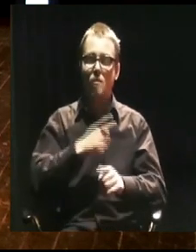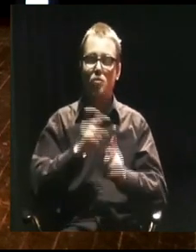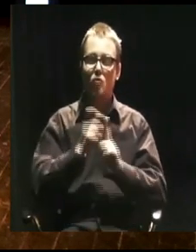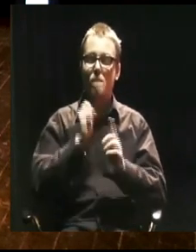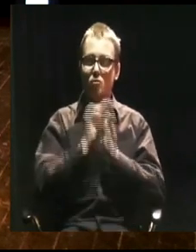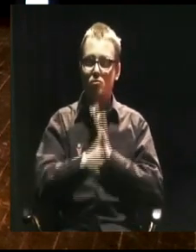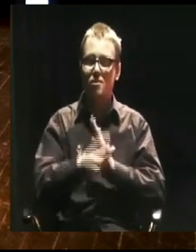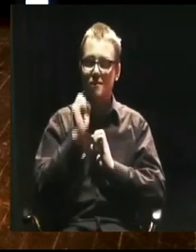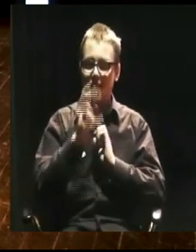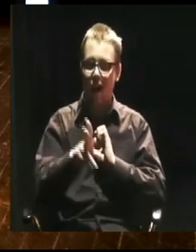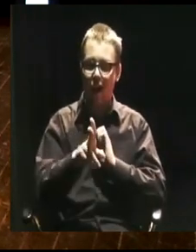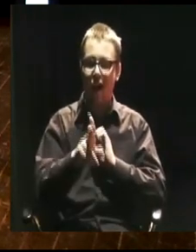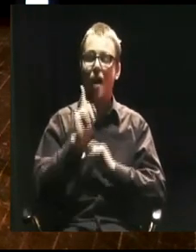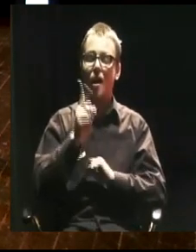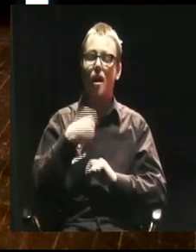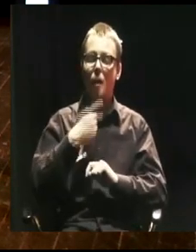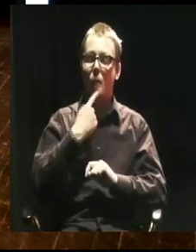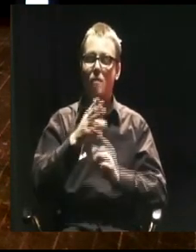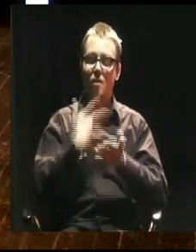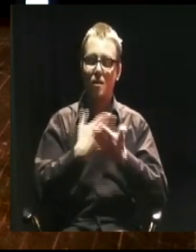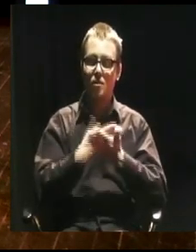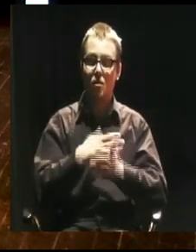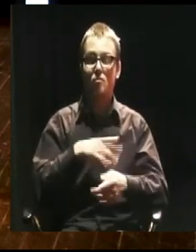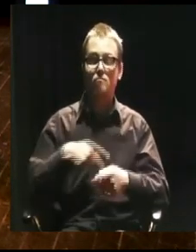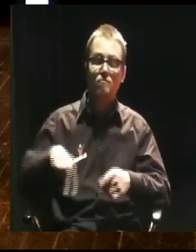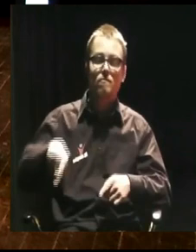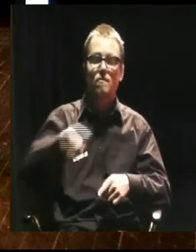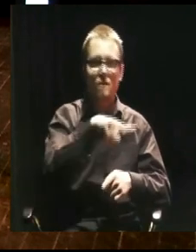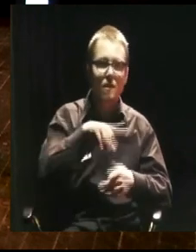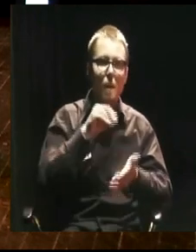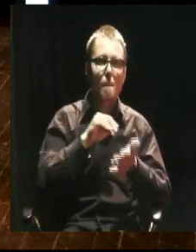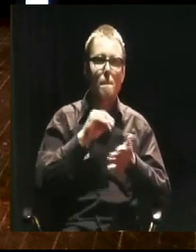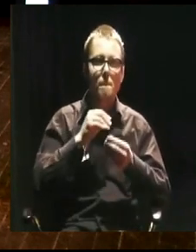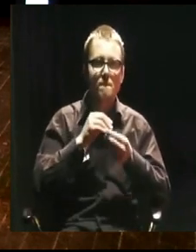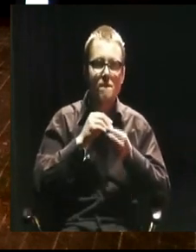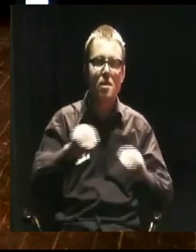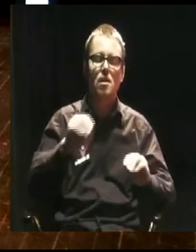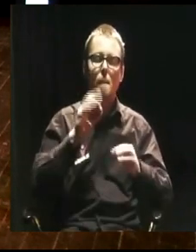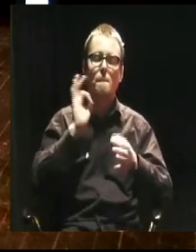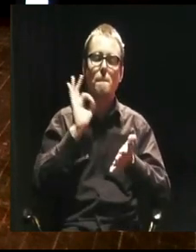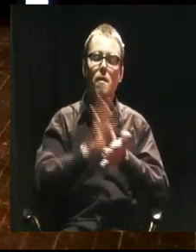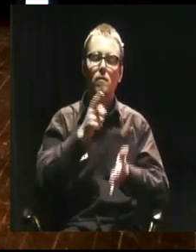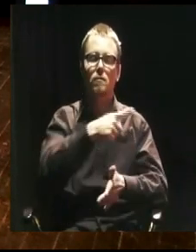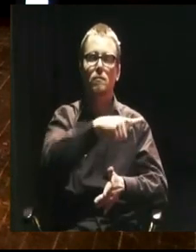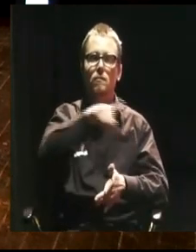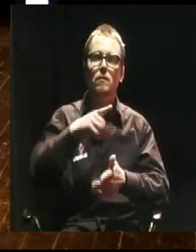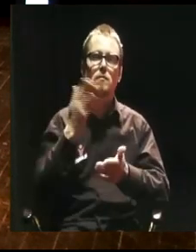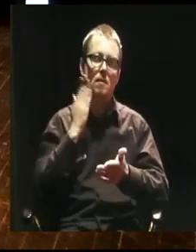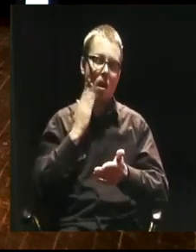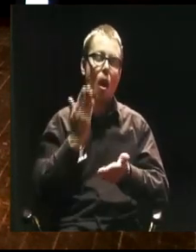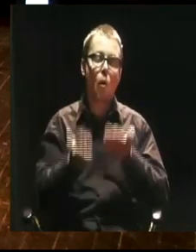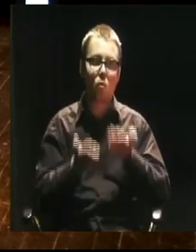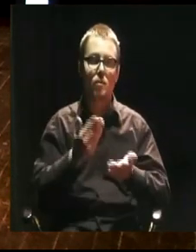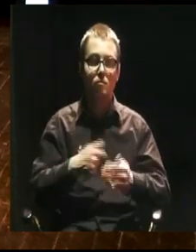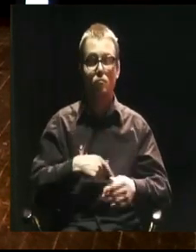zaraz powiem dlaczego. Większość z was na pewno tutaj jest z Lublina. W okolicach 11 listopada dostałem taką